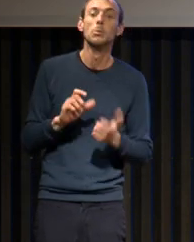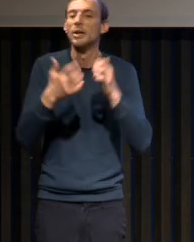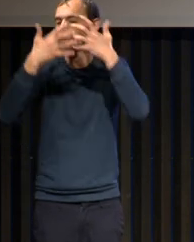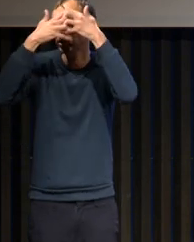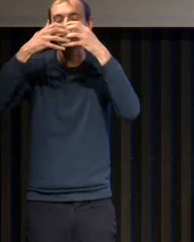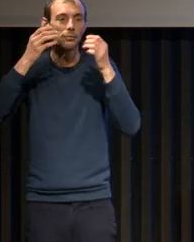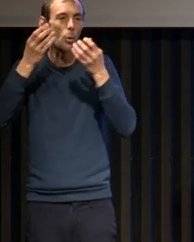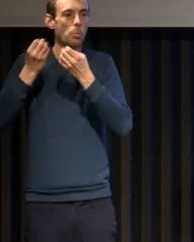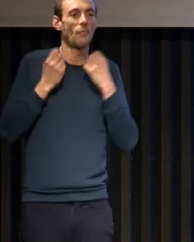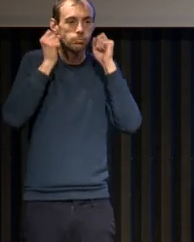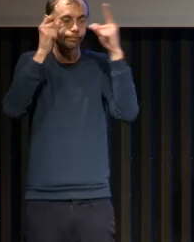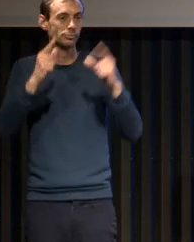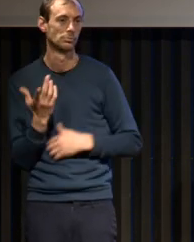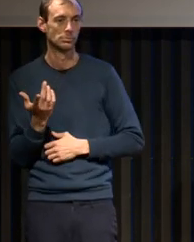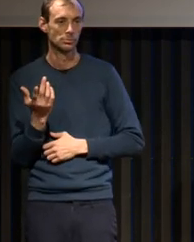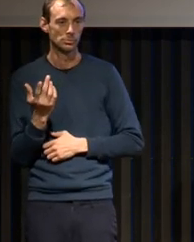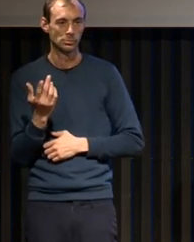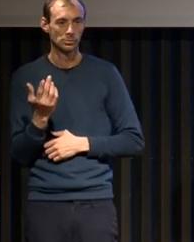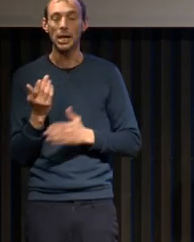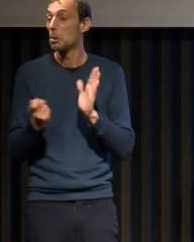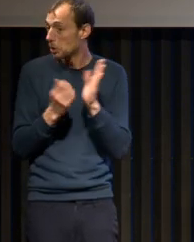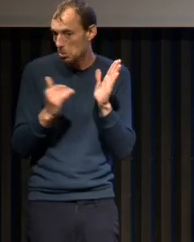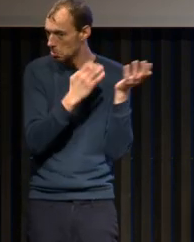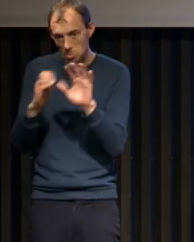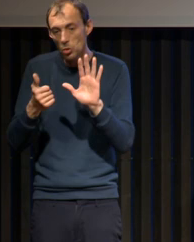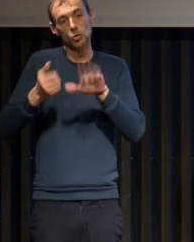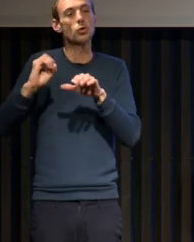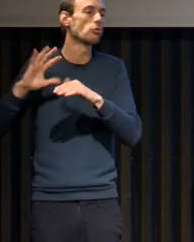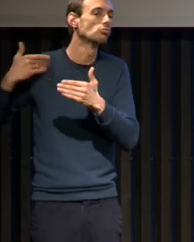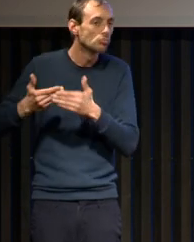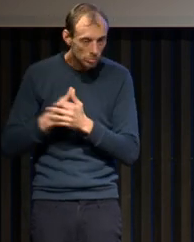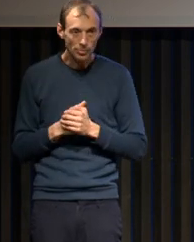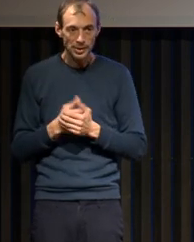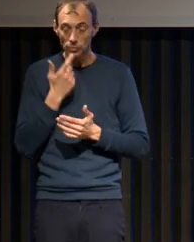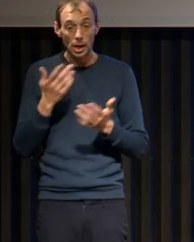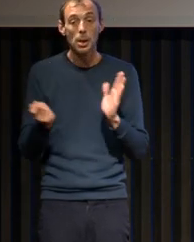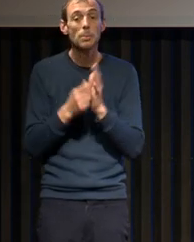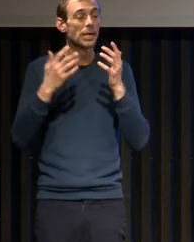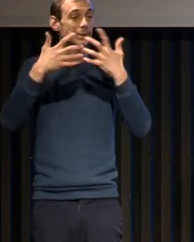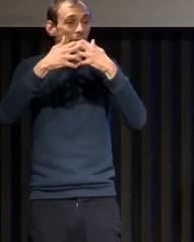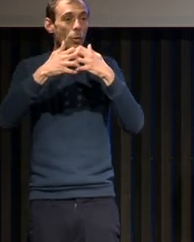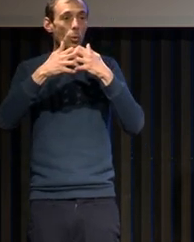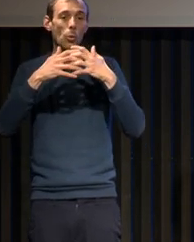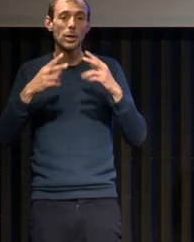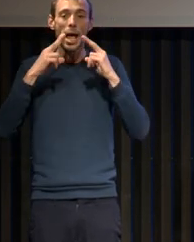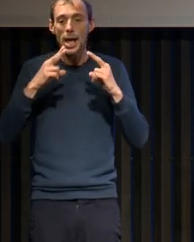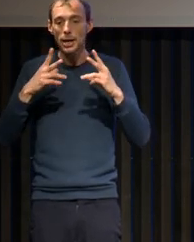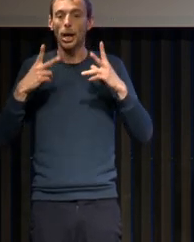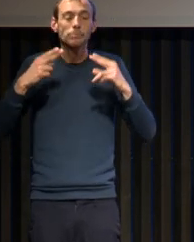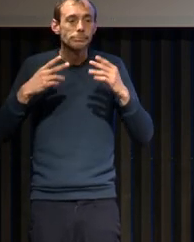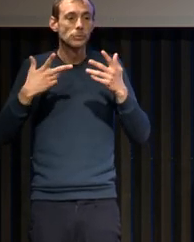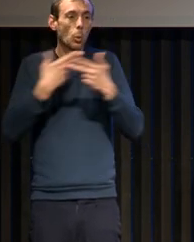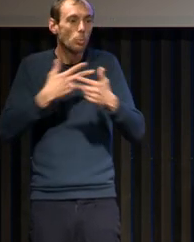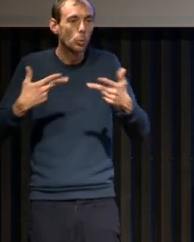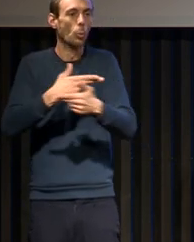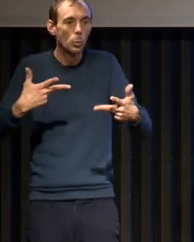il commence à y des études sur le cerveau et sur le fait que, quand le cerveau est haché, quand il n pas continu, ce n pas bon pour l'éveil. Et